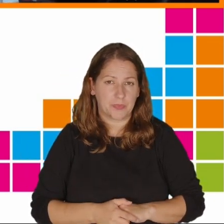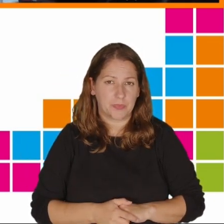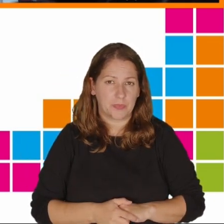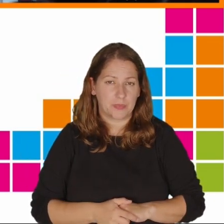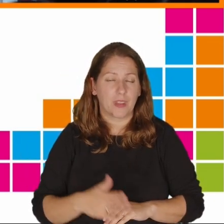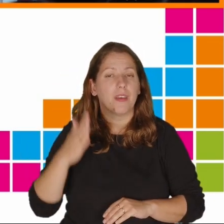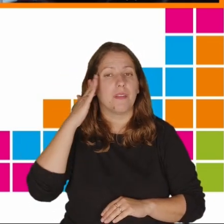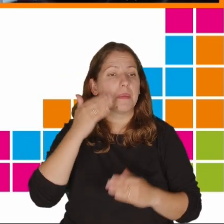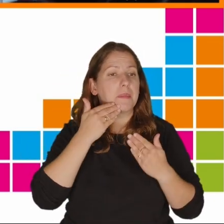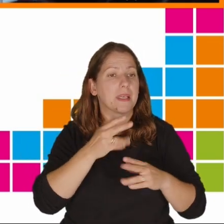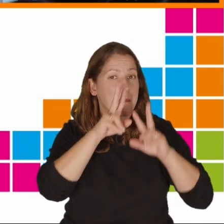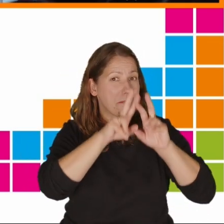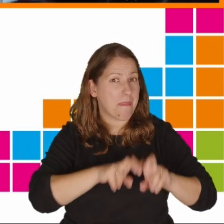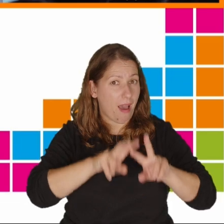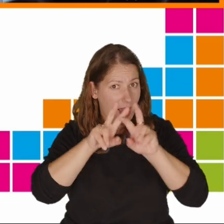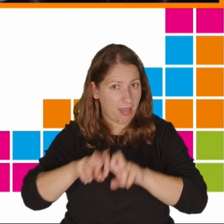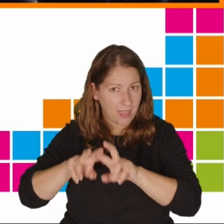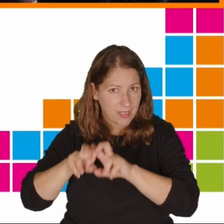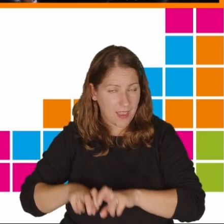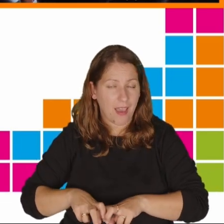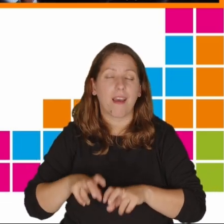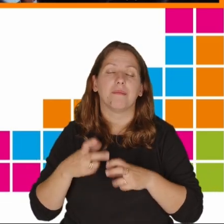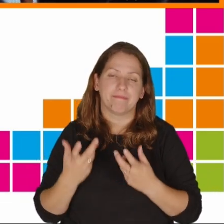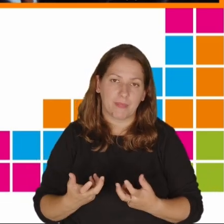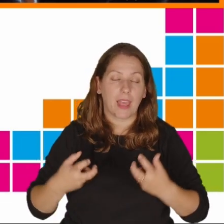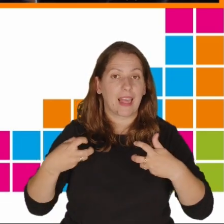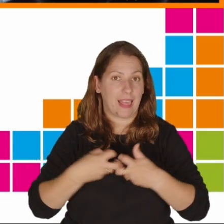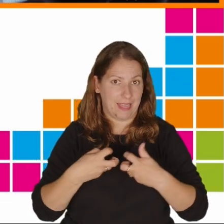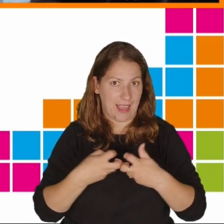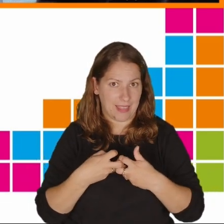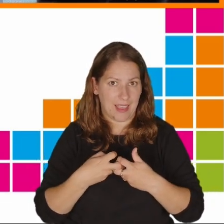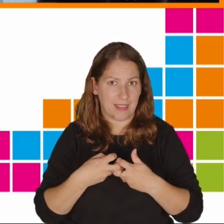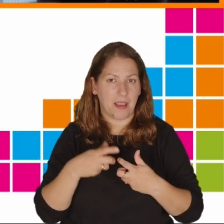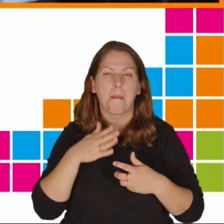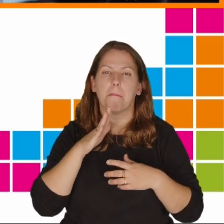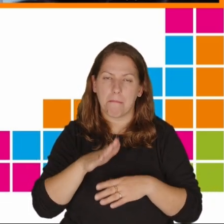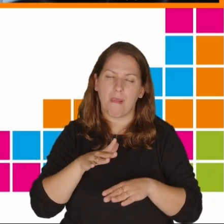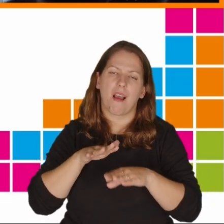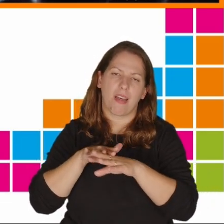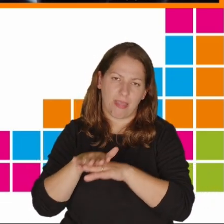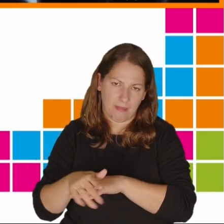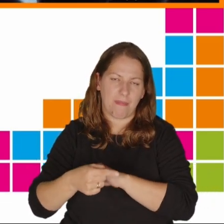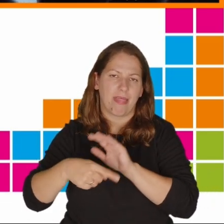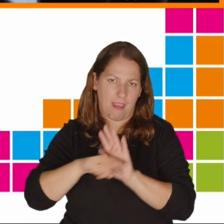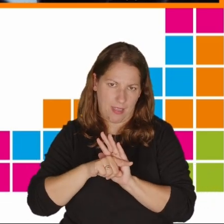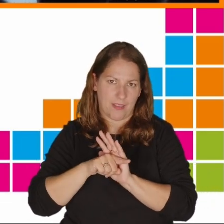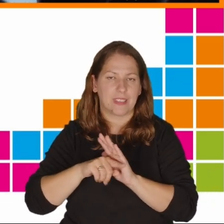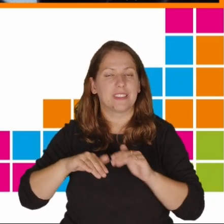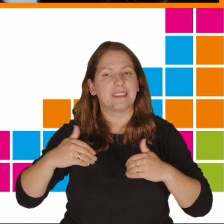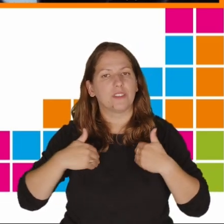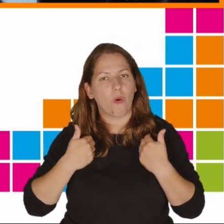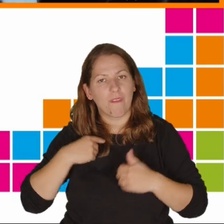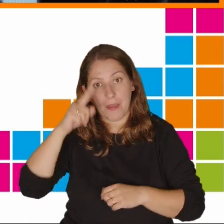wiemy z badań, że internet ma negatywne wpływie, wpływ na zdrowie